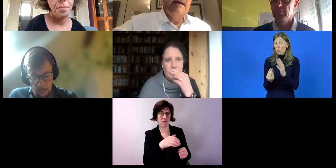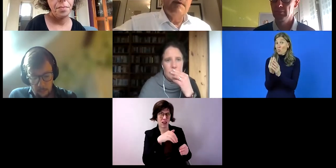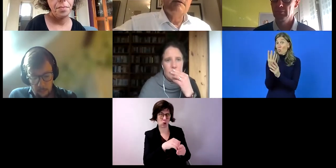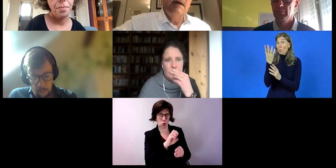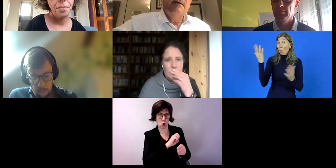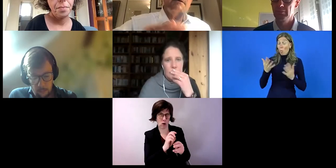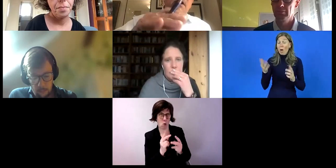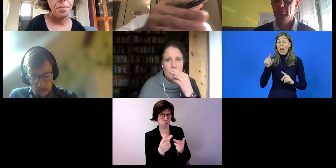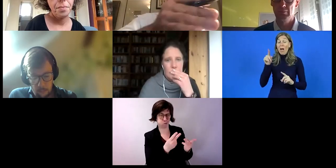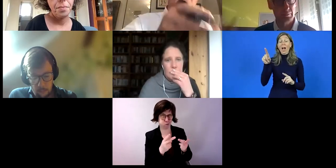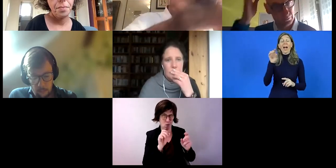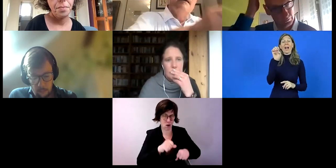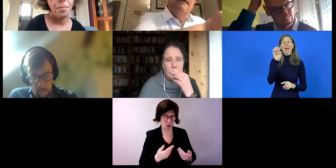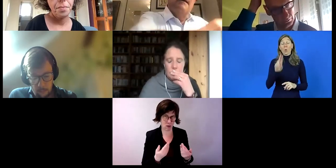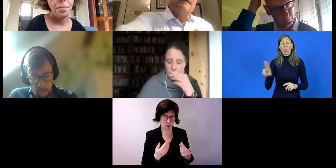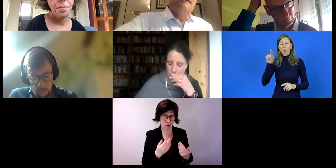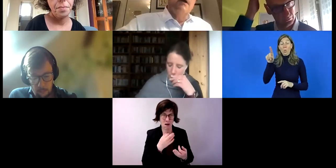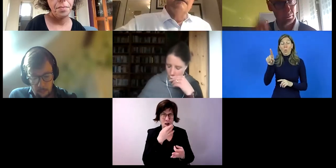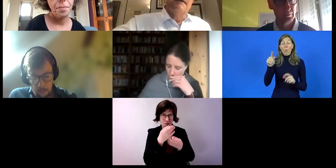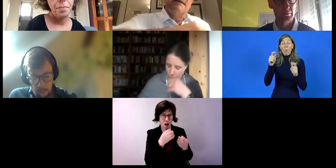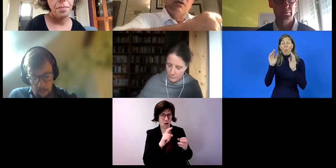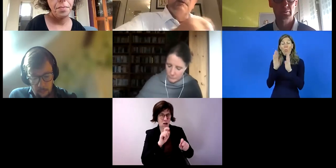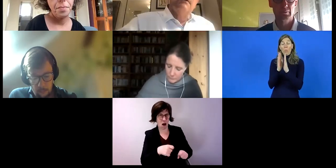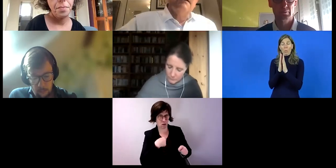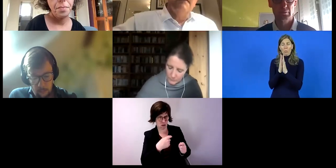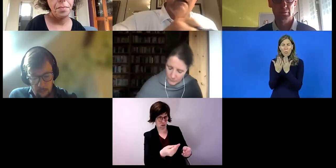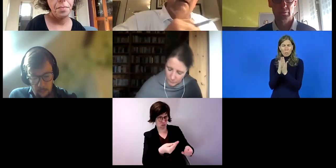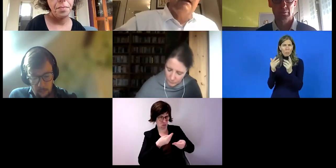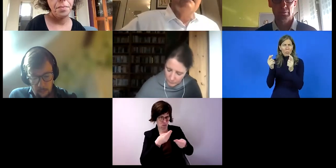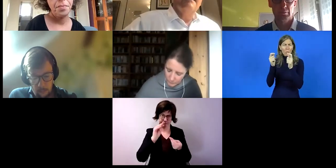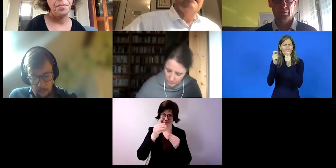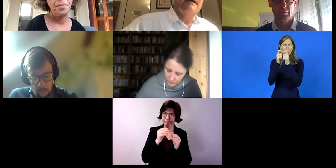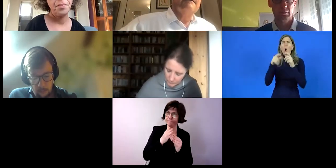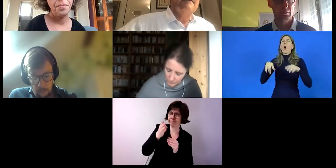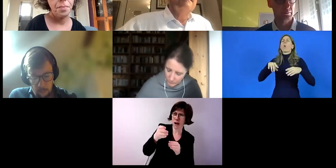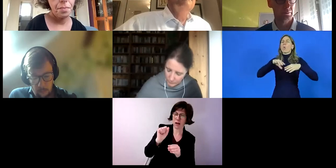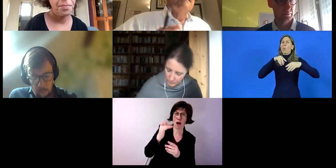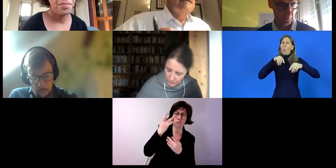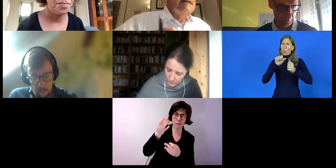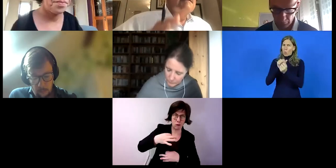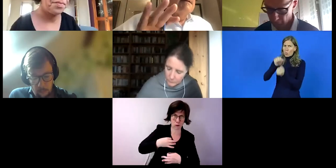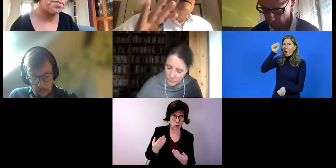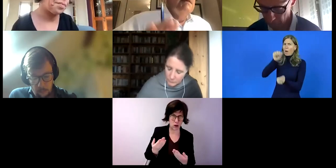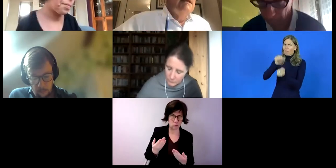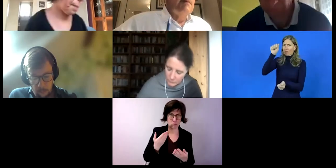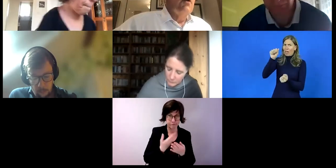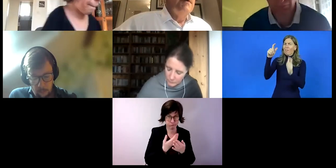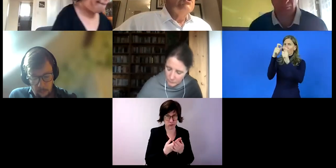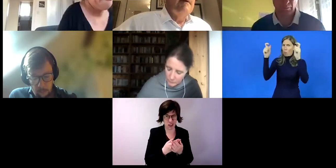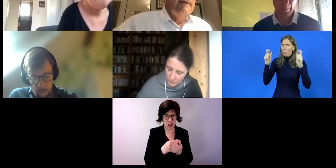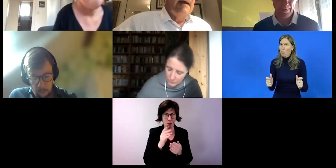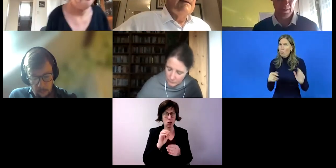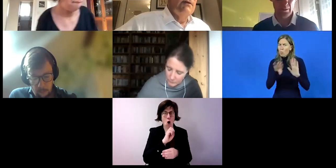vergleichbar zu machen. Also auch die Frage, kann ich woanders Ausbildungen machen, können die anerkannt werden? Das ist also mit diesem